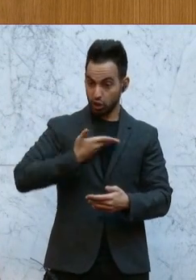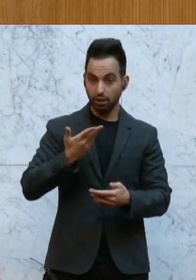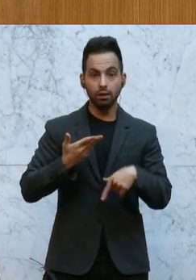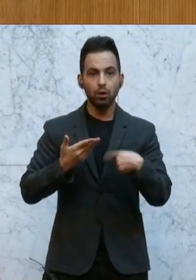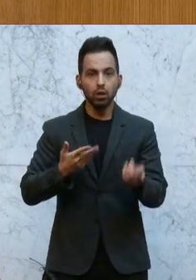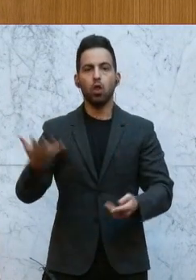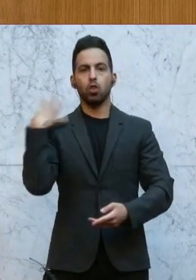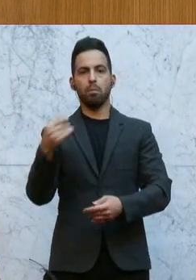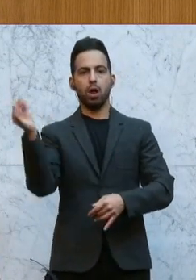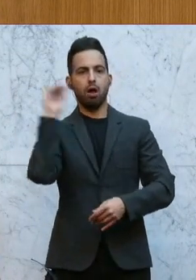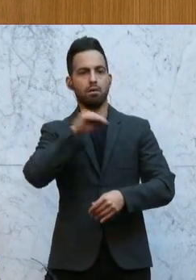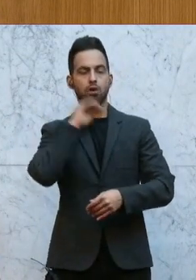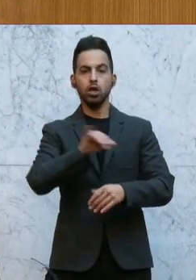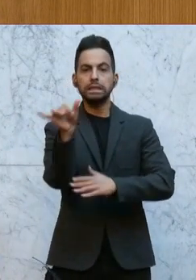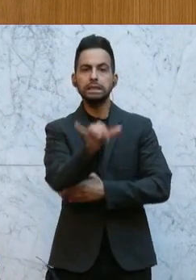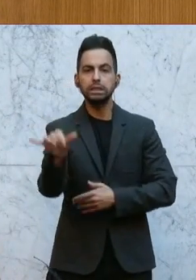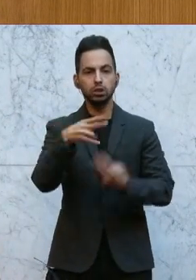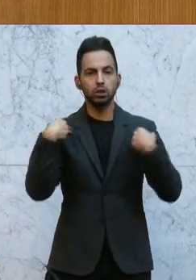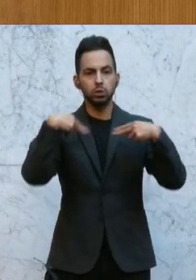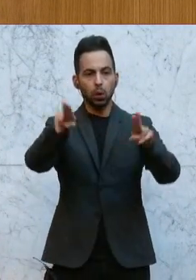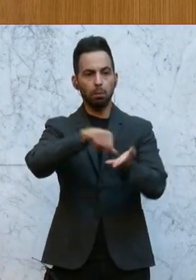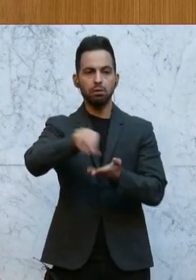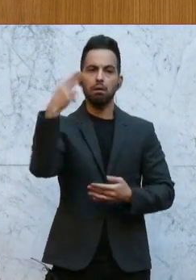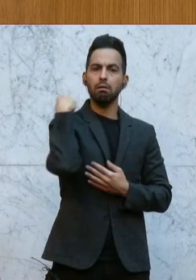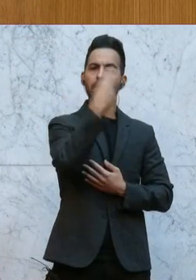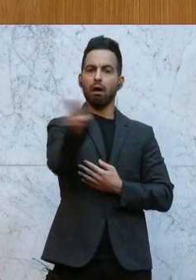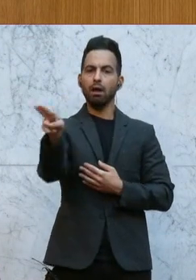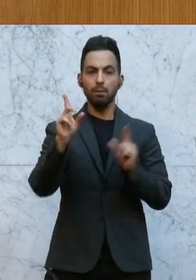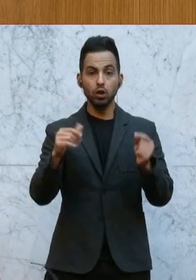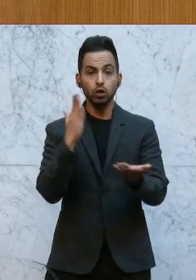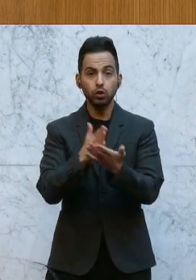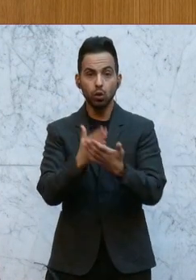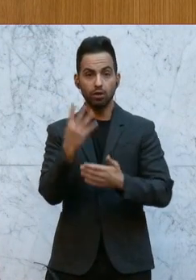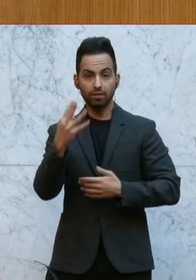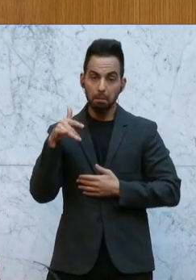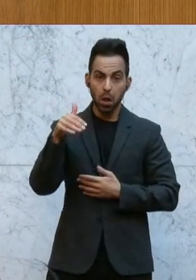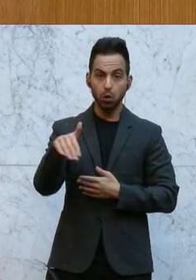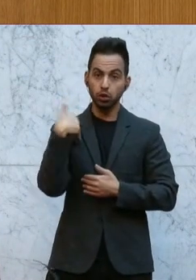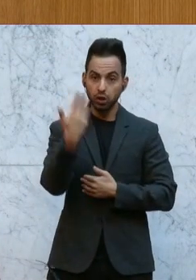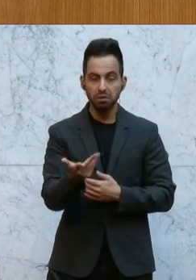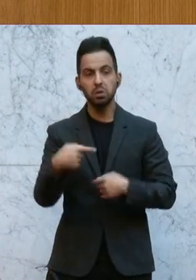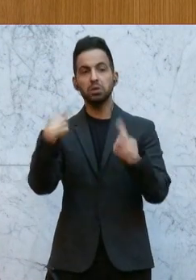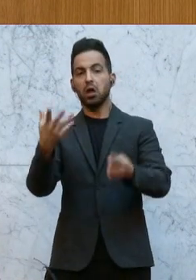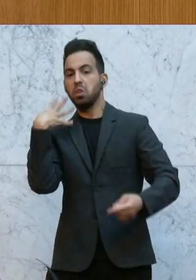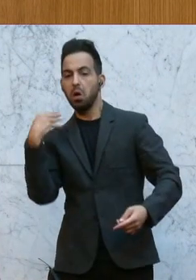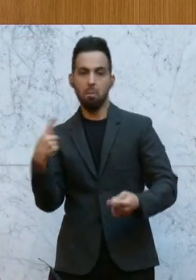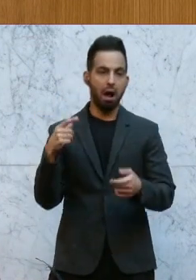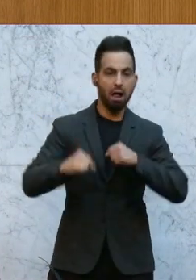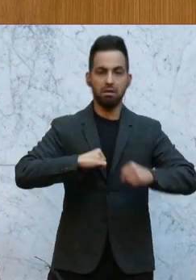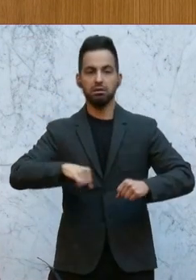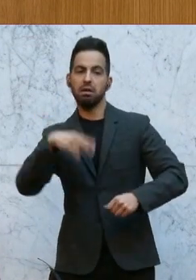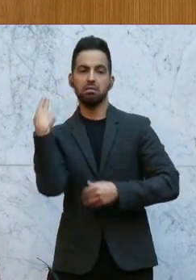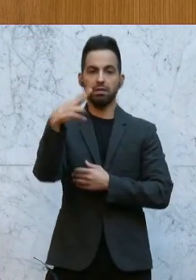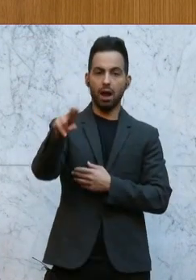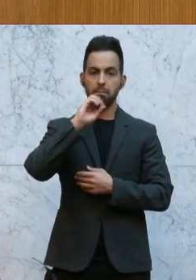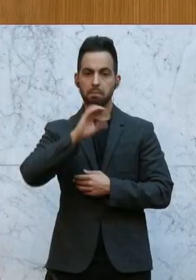aufgeregt, weil die Zinsen würde er ja auch nicht zurückzahlen. Also da wurden ihm eh schon 4 Millionen geschenkt, kommt er nochmal daher und sagt, nein, aber er will